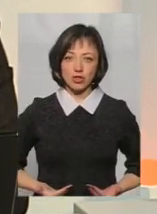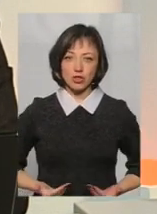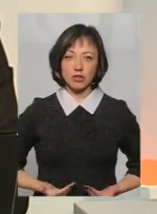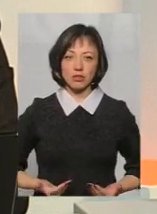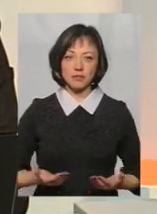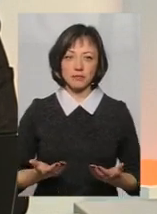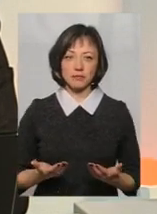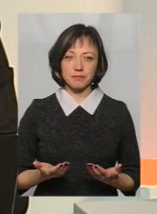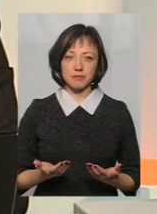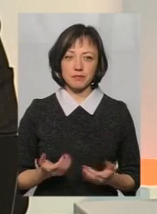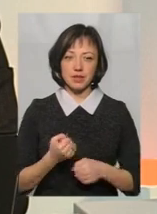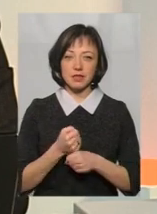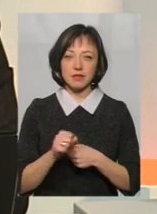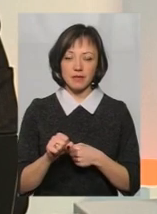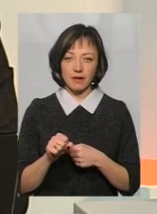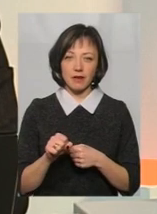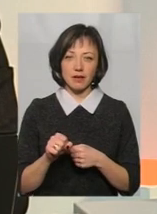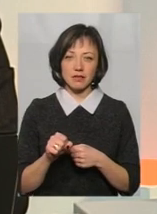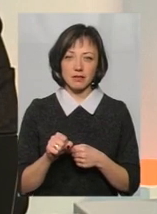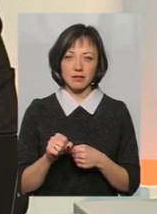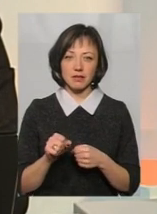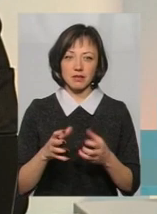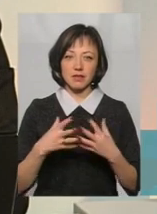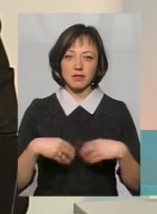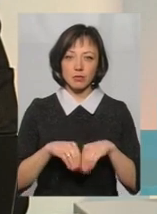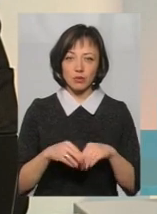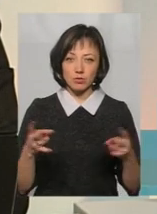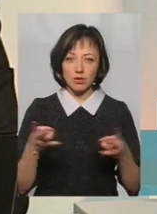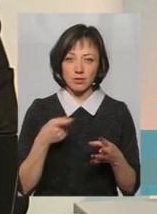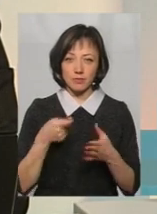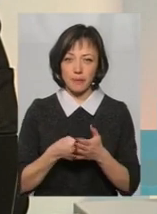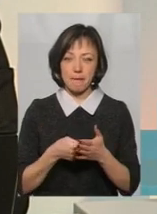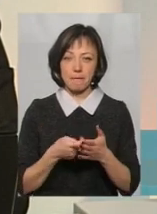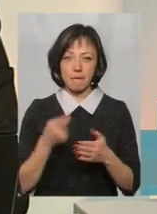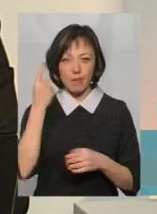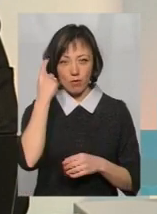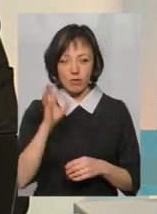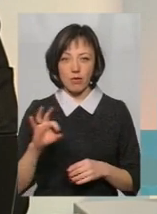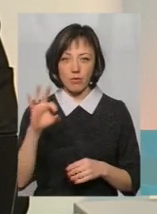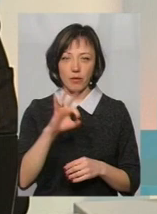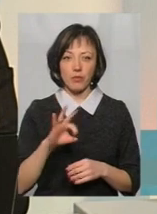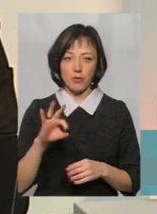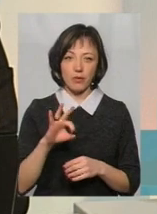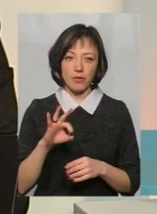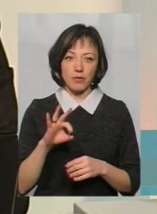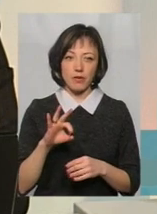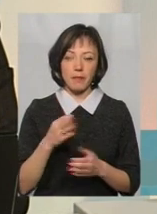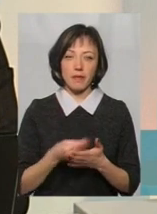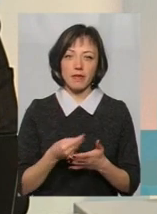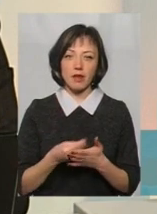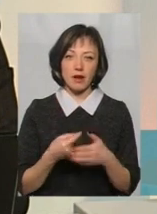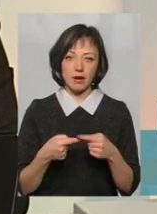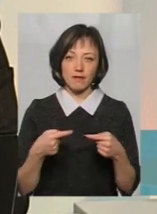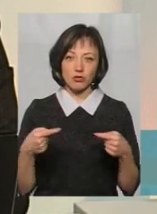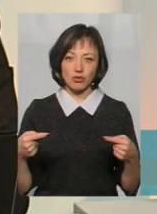ну, що ли, заставляє сім'ю обезпечувати, думати, так сказати, о матеріальних